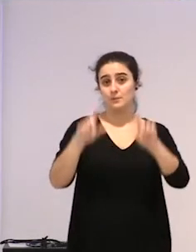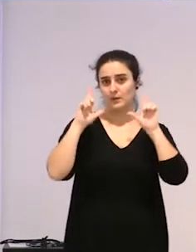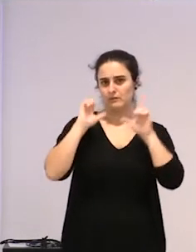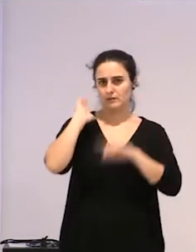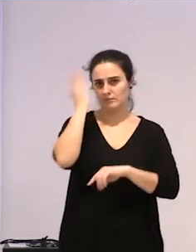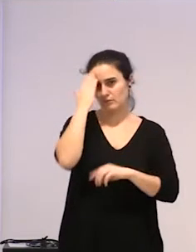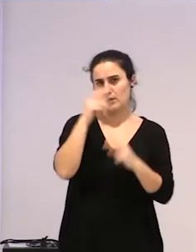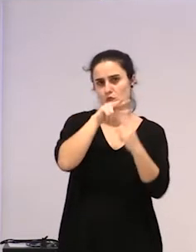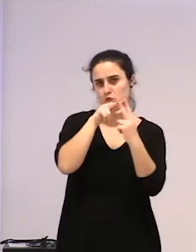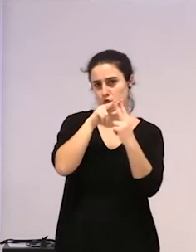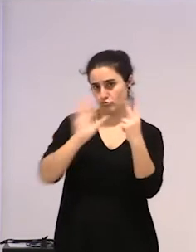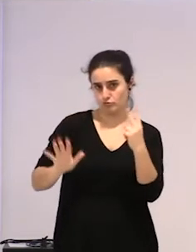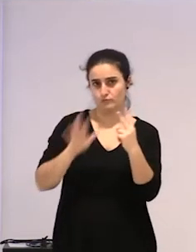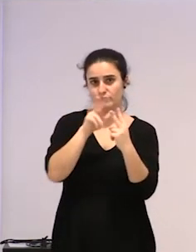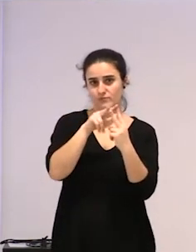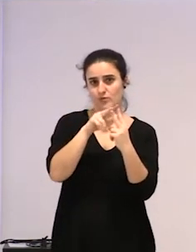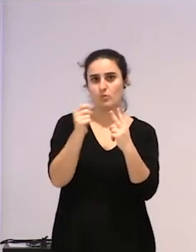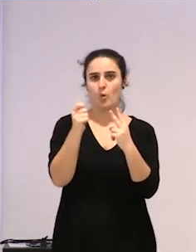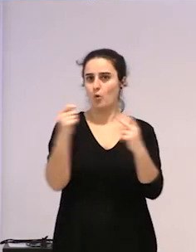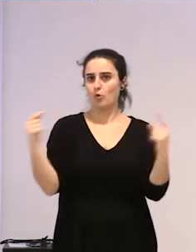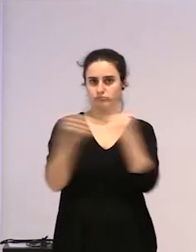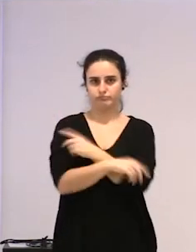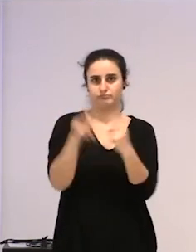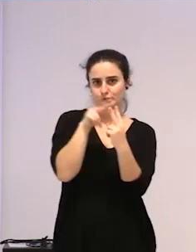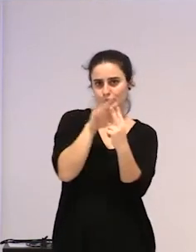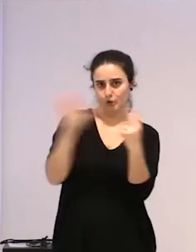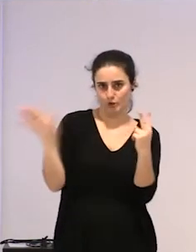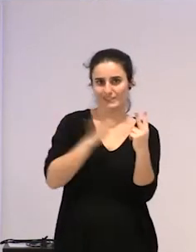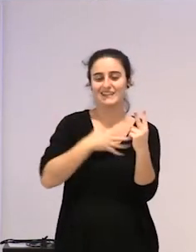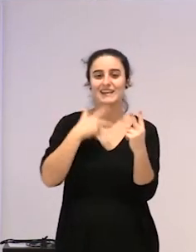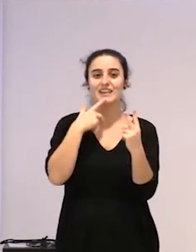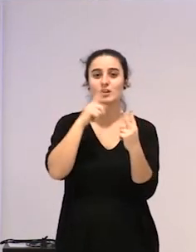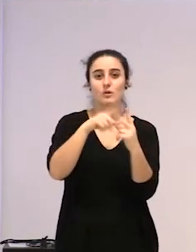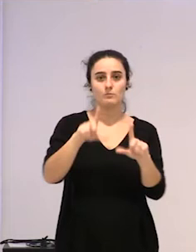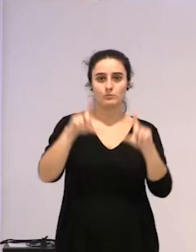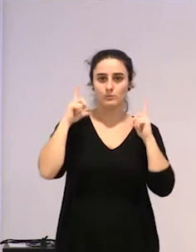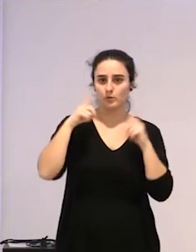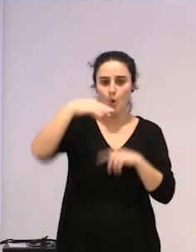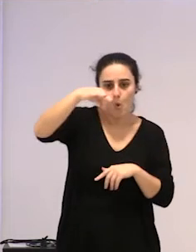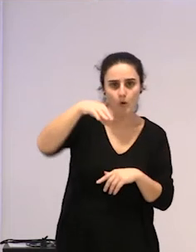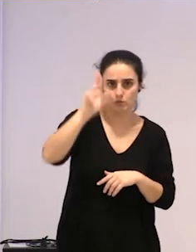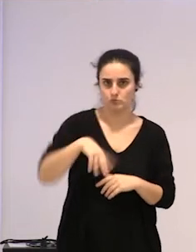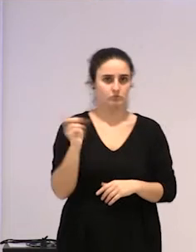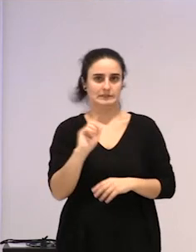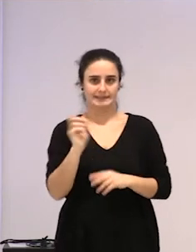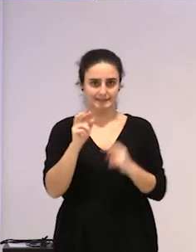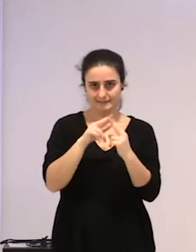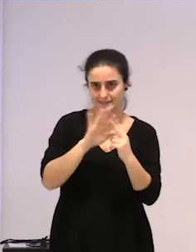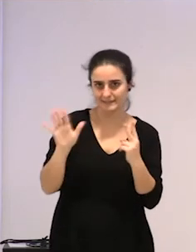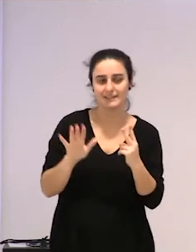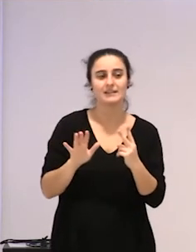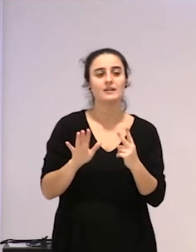ditut, direla pixka bi bi poloak, bai, horrek ez du esan nahi protagonista bakarrak direnik, ez da ere,